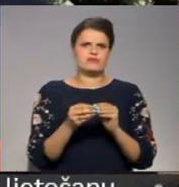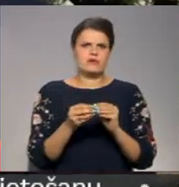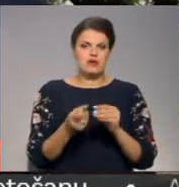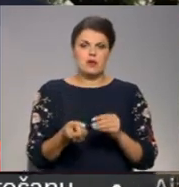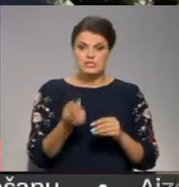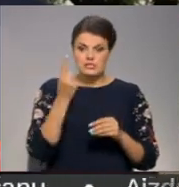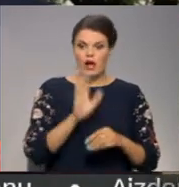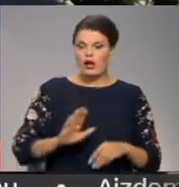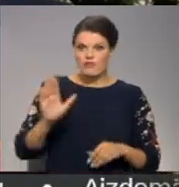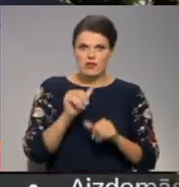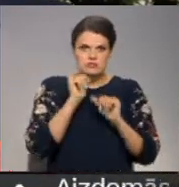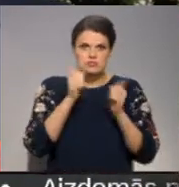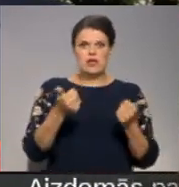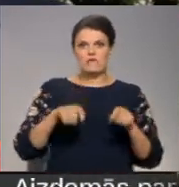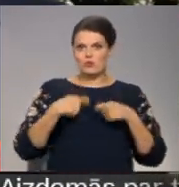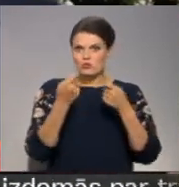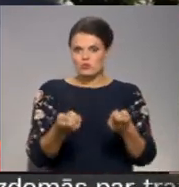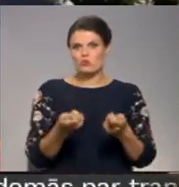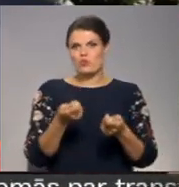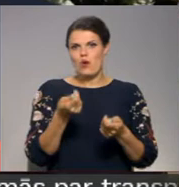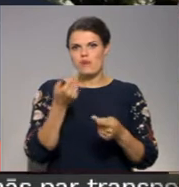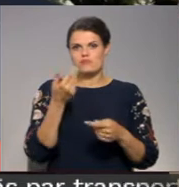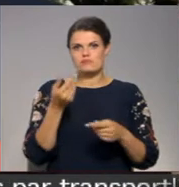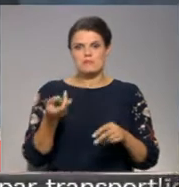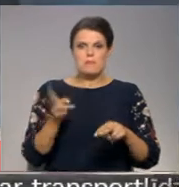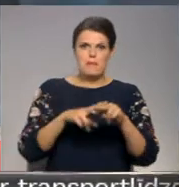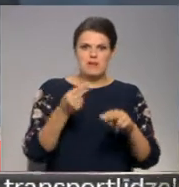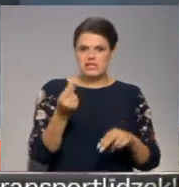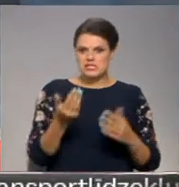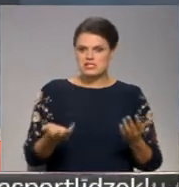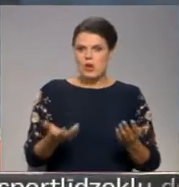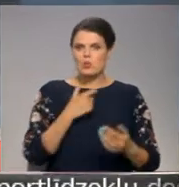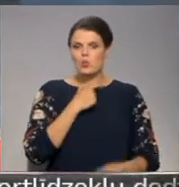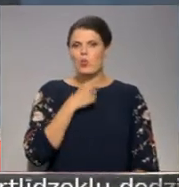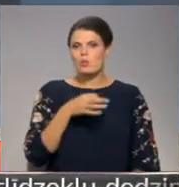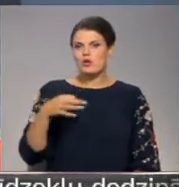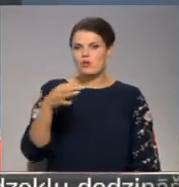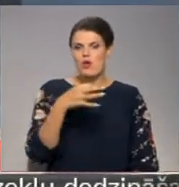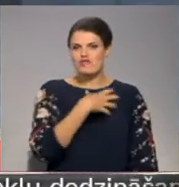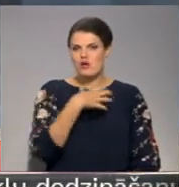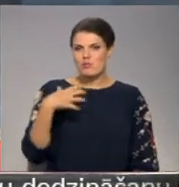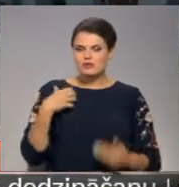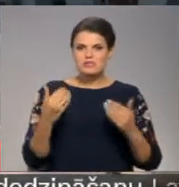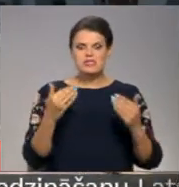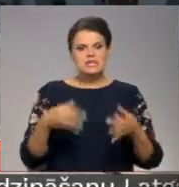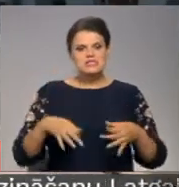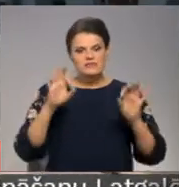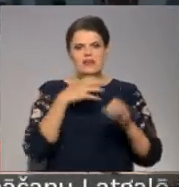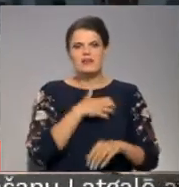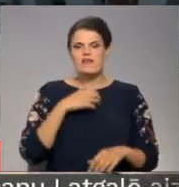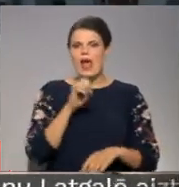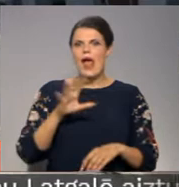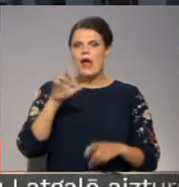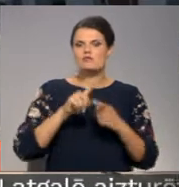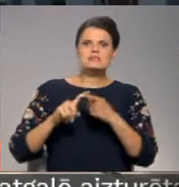un valsts nav gatava piešķirt vajadzīgai apjomā šos resursus. Gulbenes novada pašvaldībai šobrīd prioritāri ir Eiropas